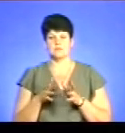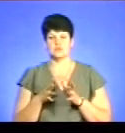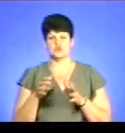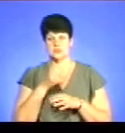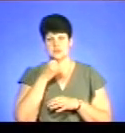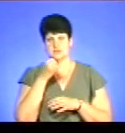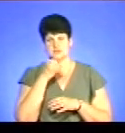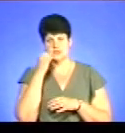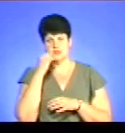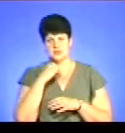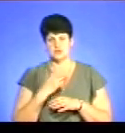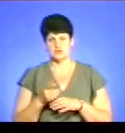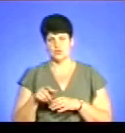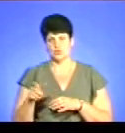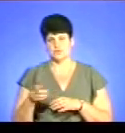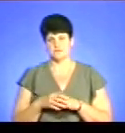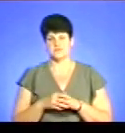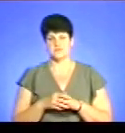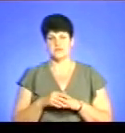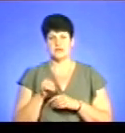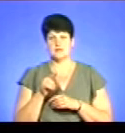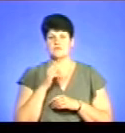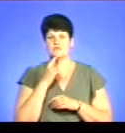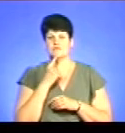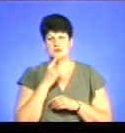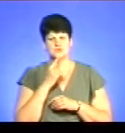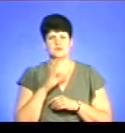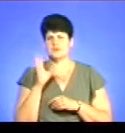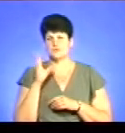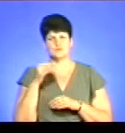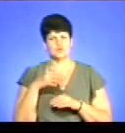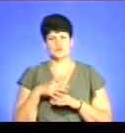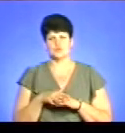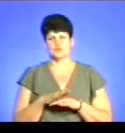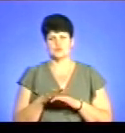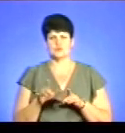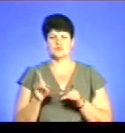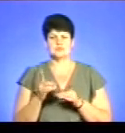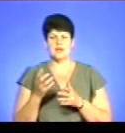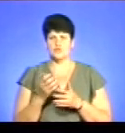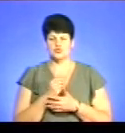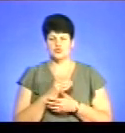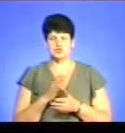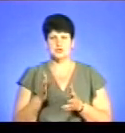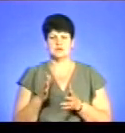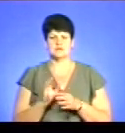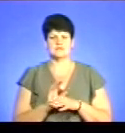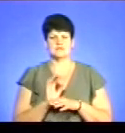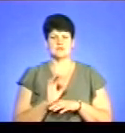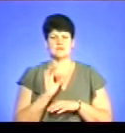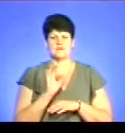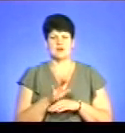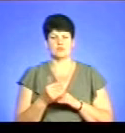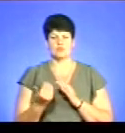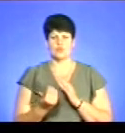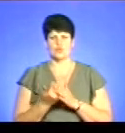старші люди. Їм тяжко, не все розуміють. Щось не вийде. Відправляють по